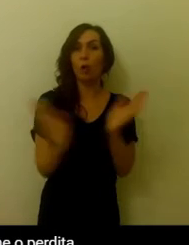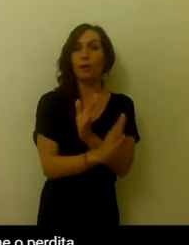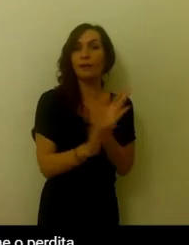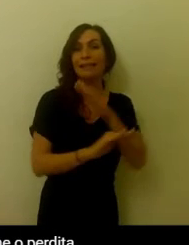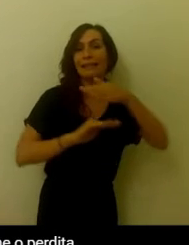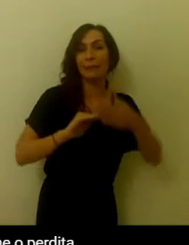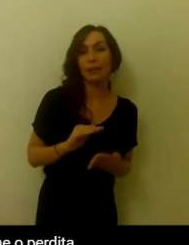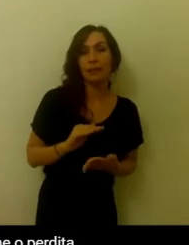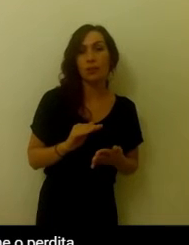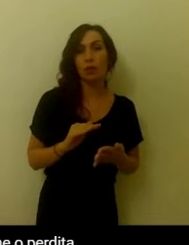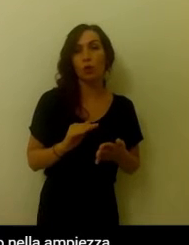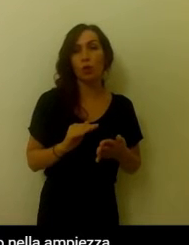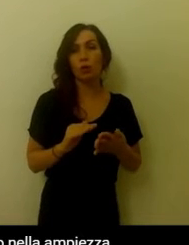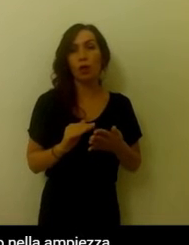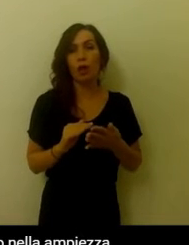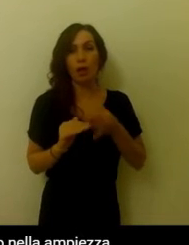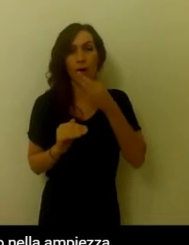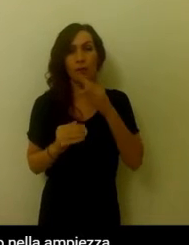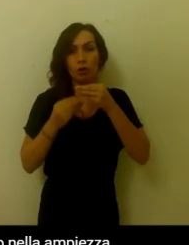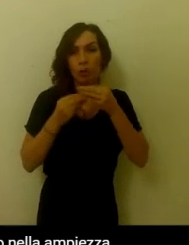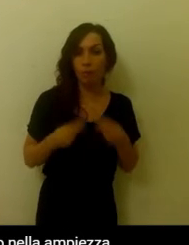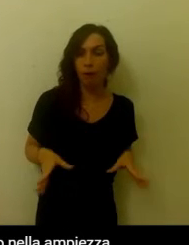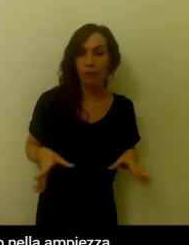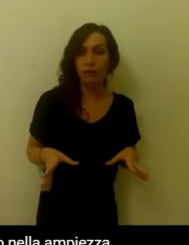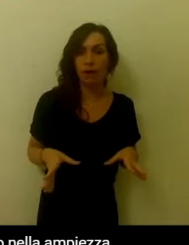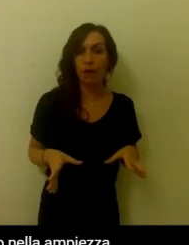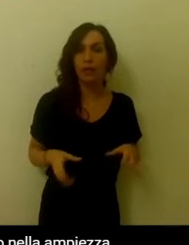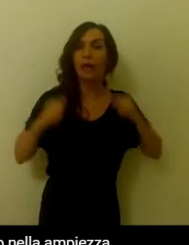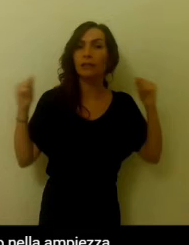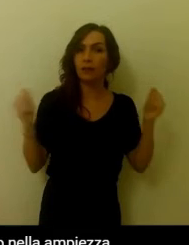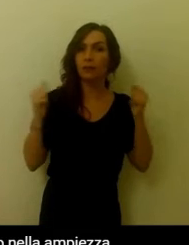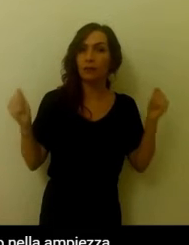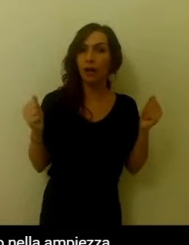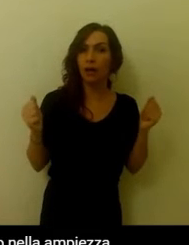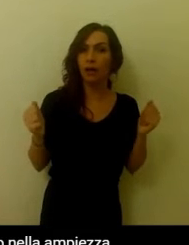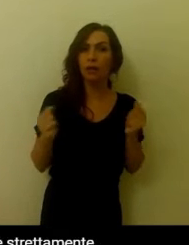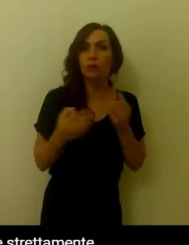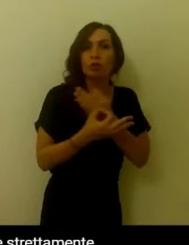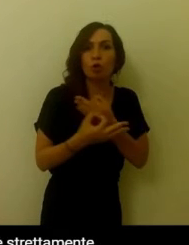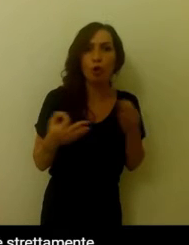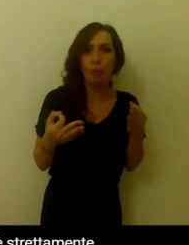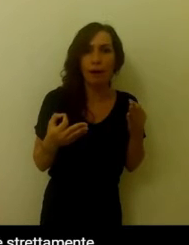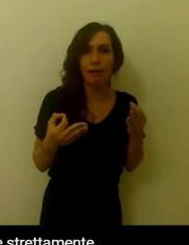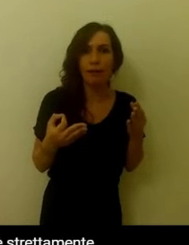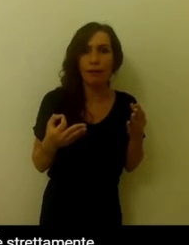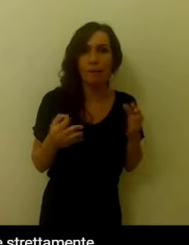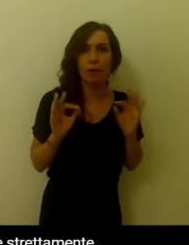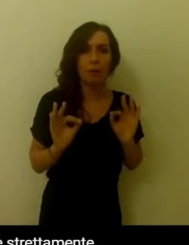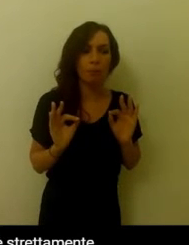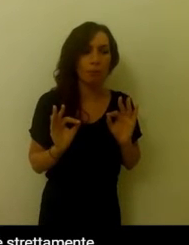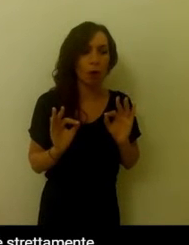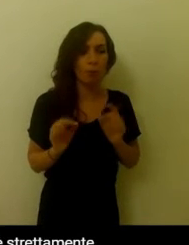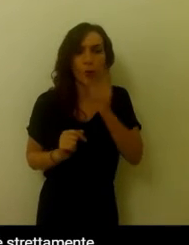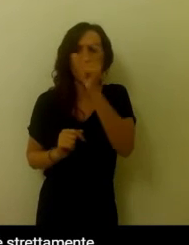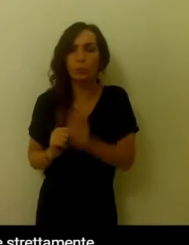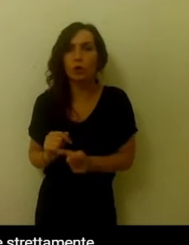limitazione o perdita della capacità di compiere un'attività nel modo o nell'ampiezza considerati normali per un